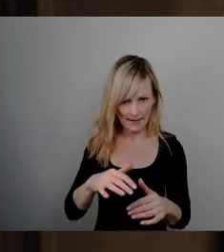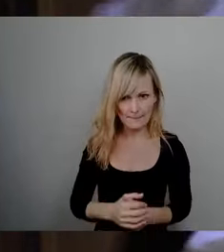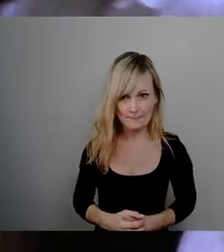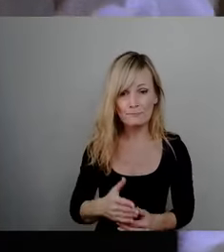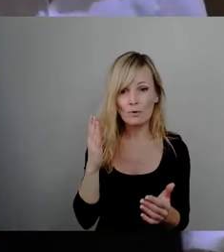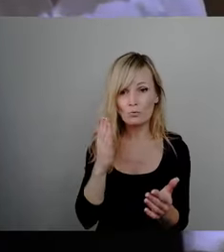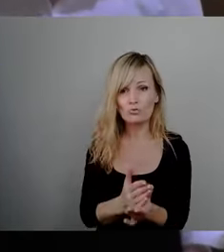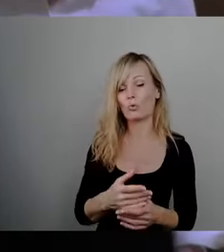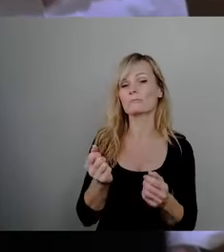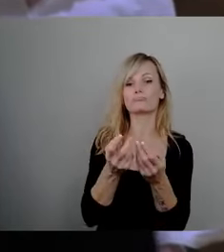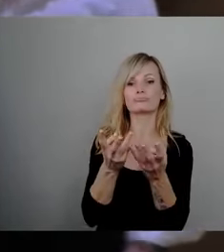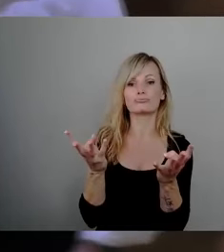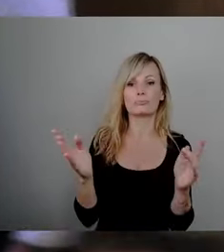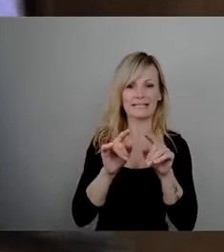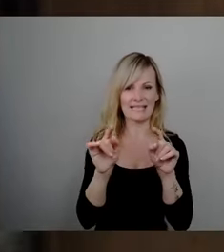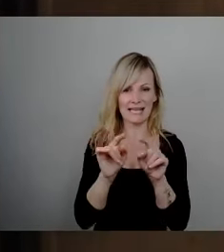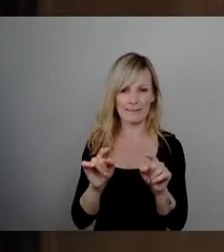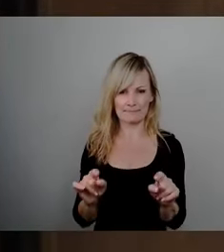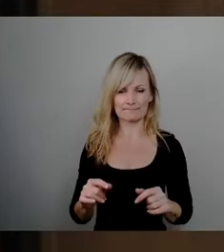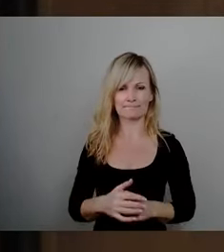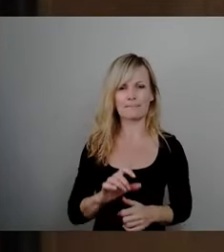komme wieder zu einem Thema Verkehr und Ampeln.